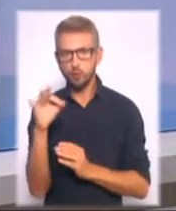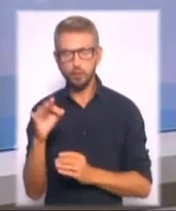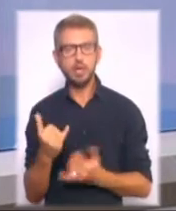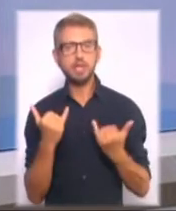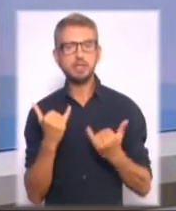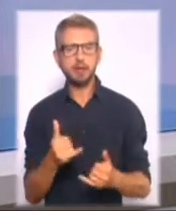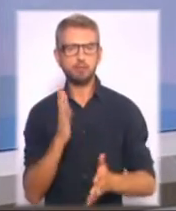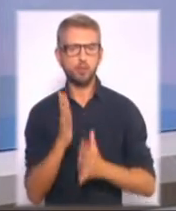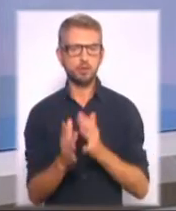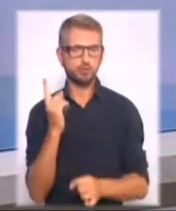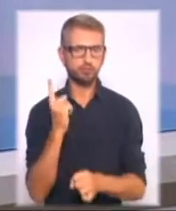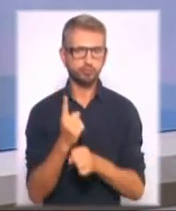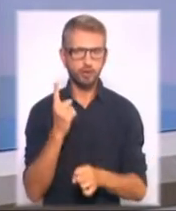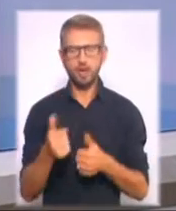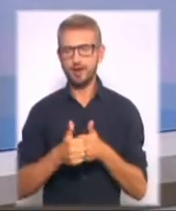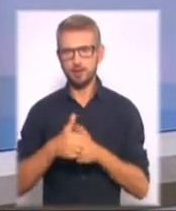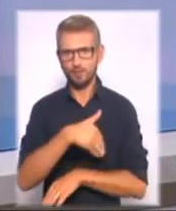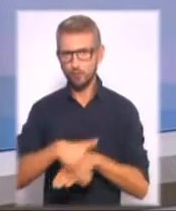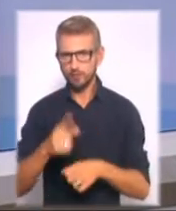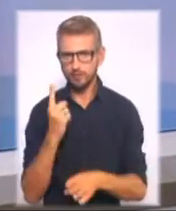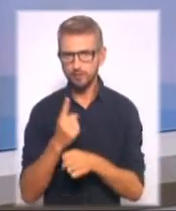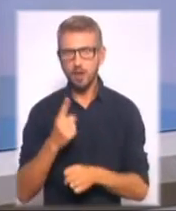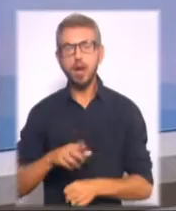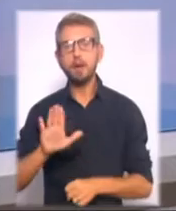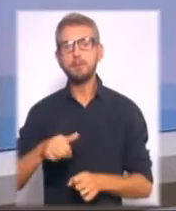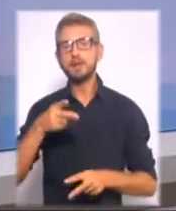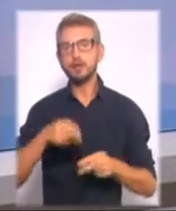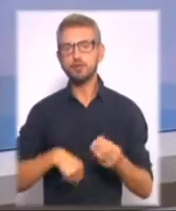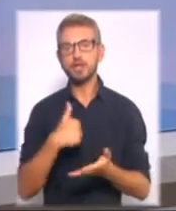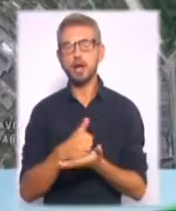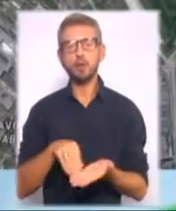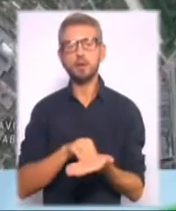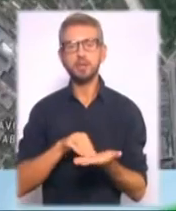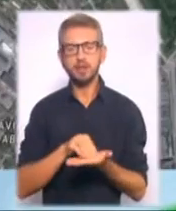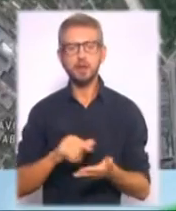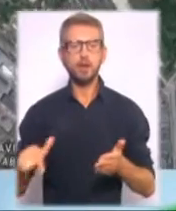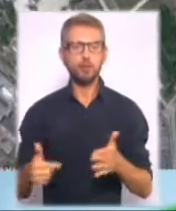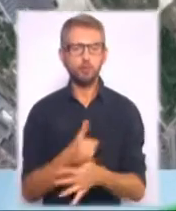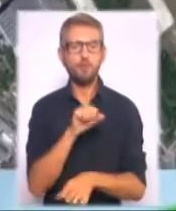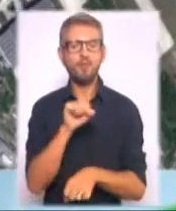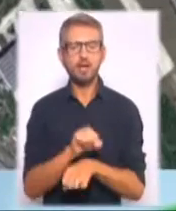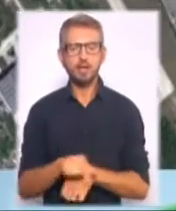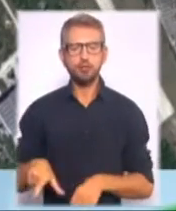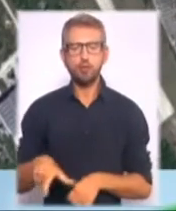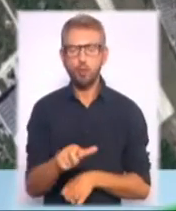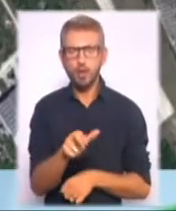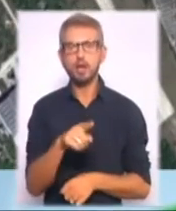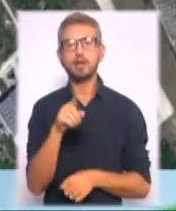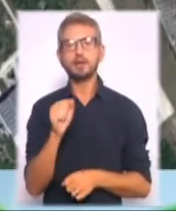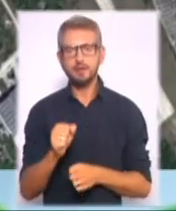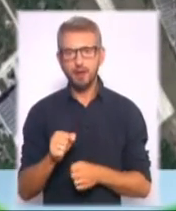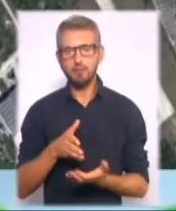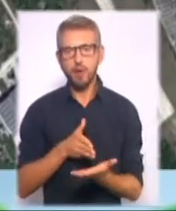Хрещатиком та прилеглими до нього вулицями, а по завершенні генеральної репетиції знову перекриють дороги за маршрутом повернення